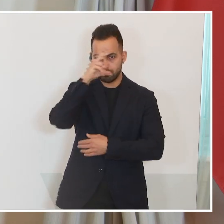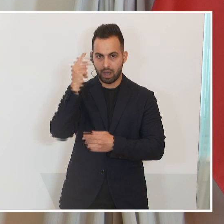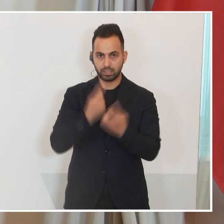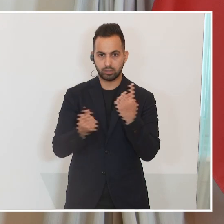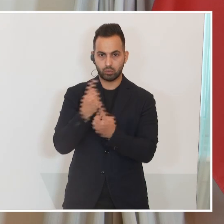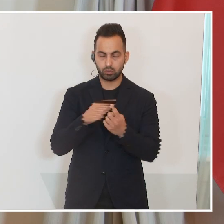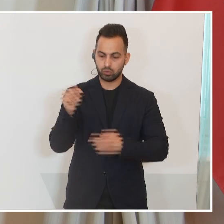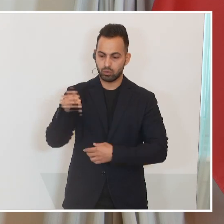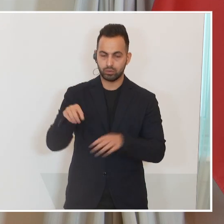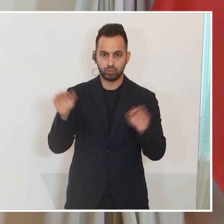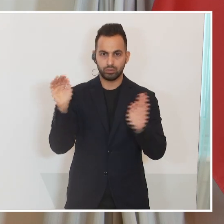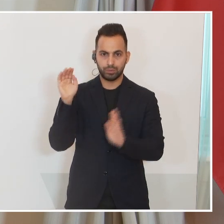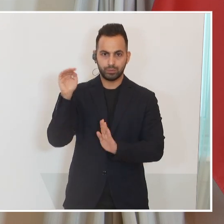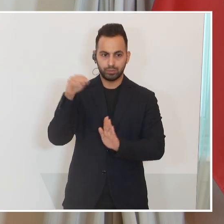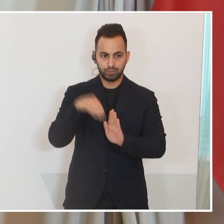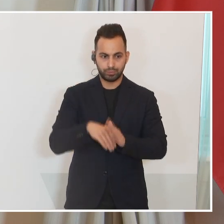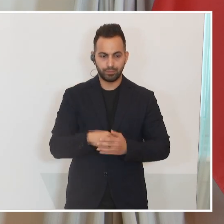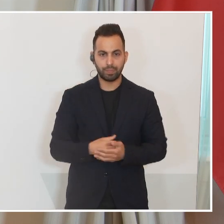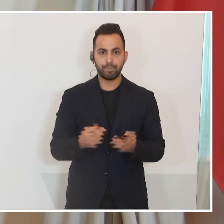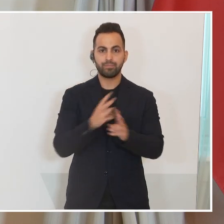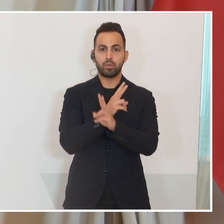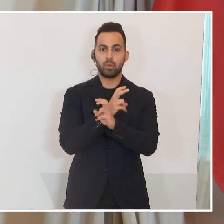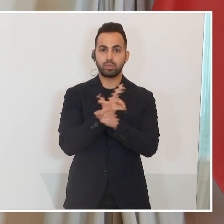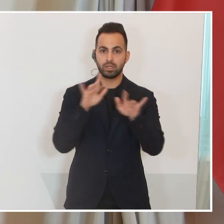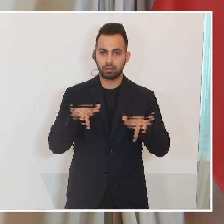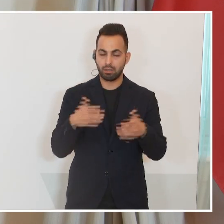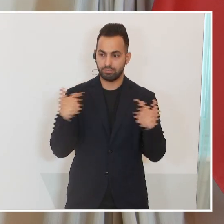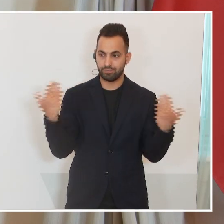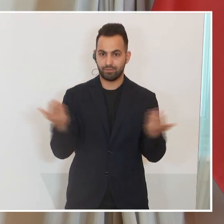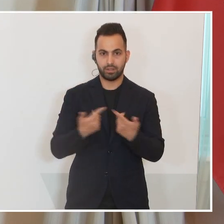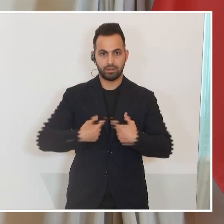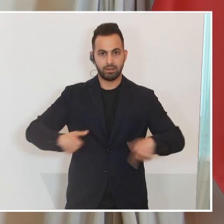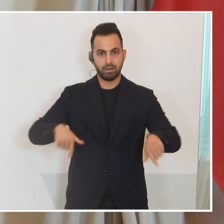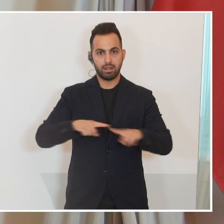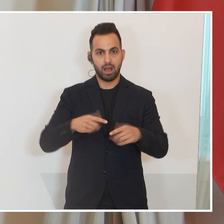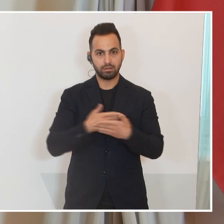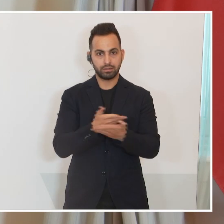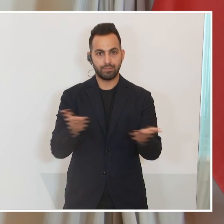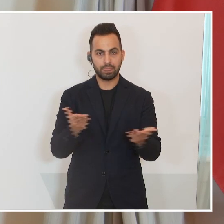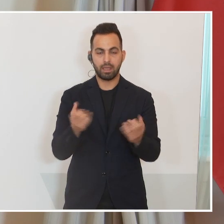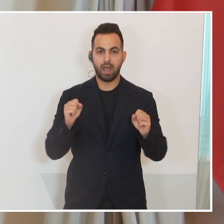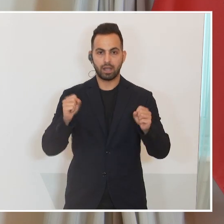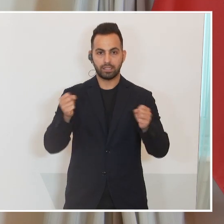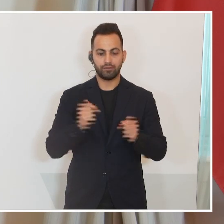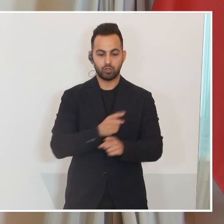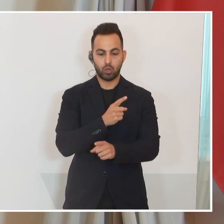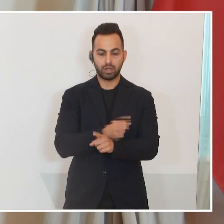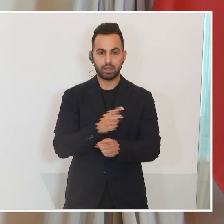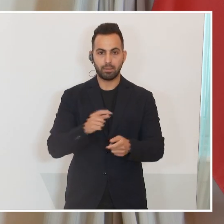Situation vor Ort. Österreich versteht sich als Land mit einer aktiven Neutralitätspolitik.